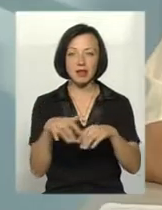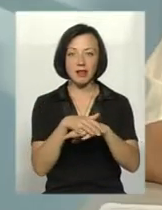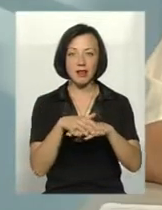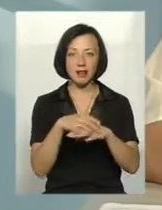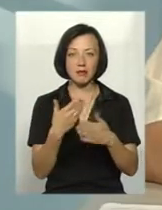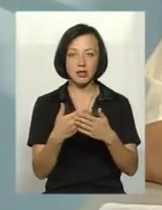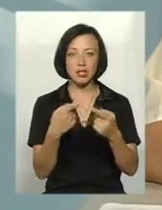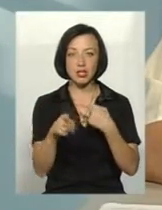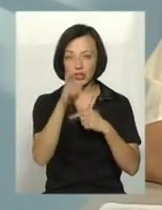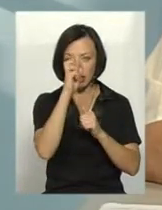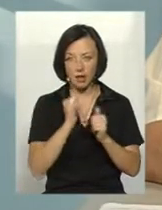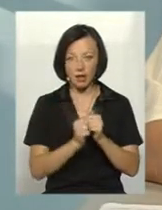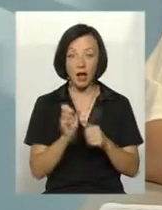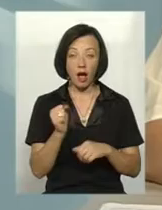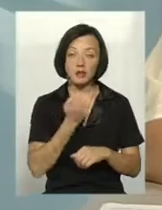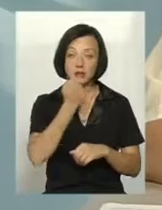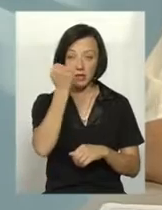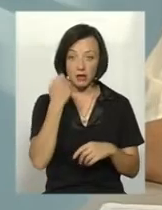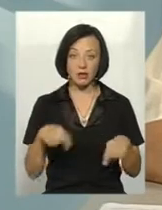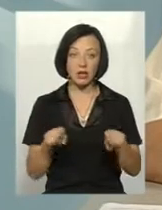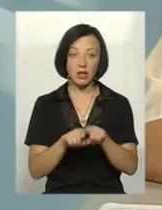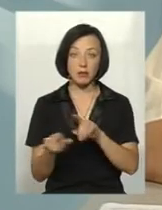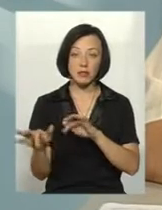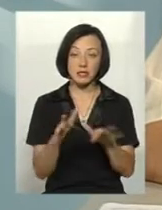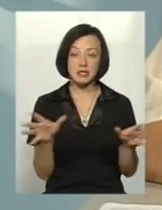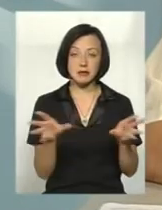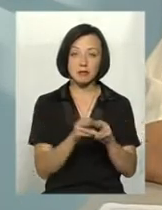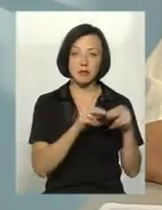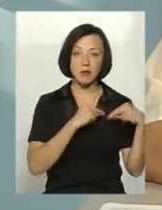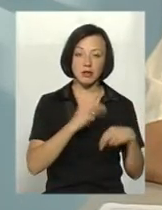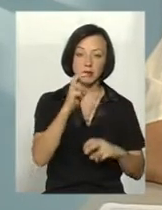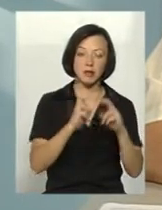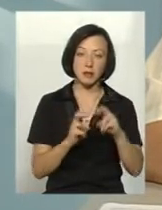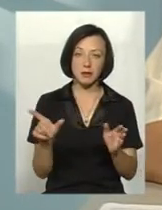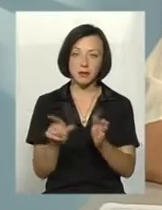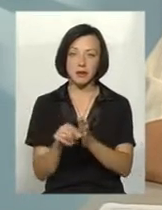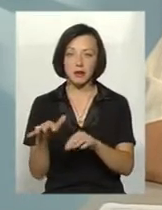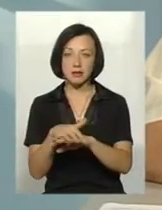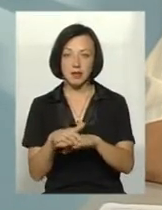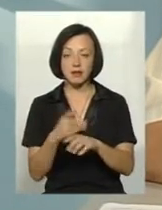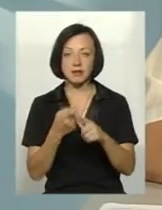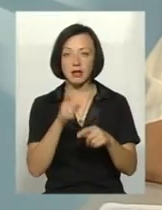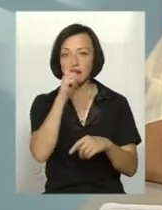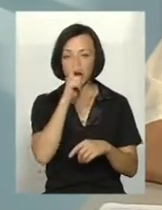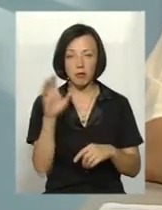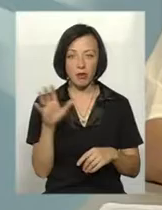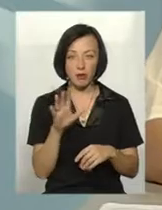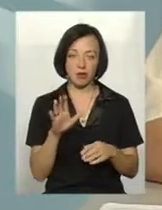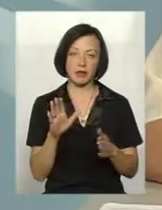інших країн а завдяки отаким діям співпраці підприємства з населенням це досить непоганий